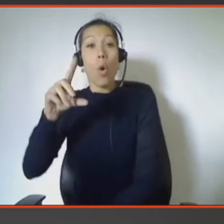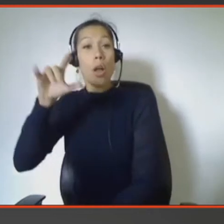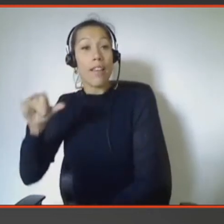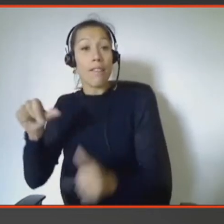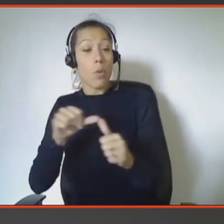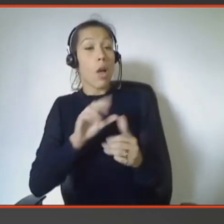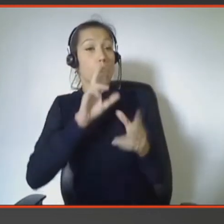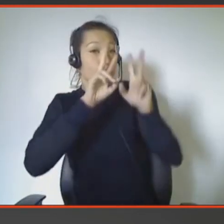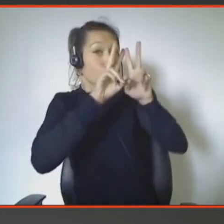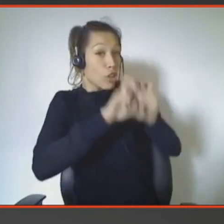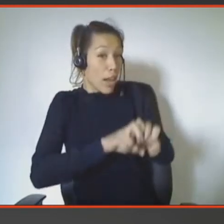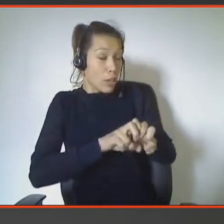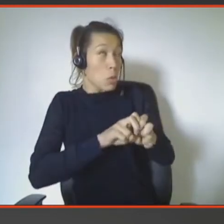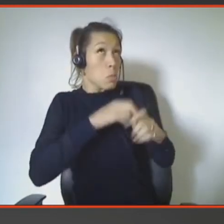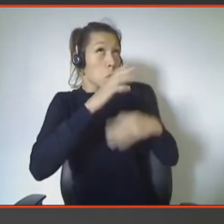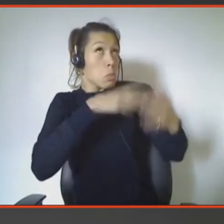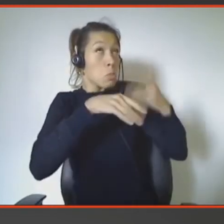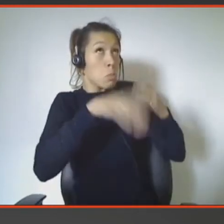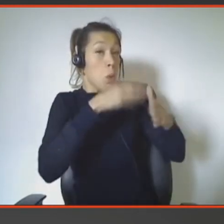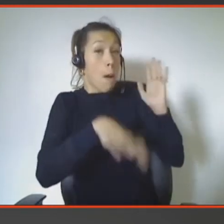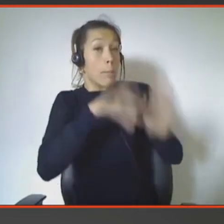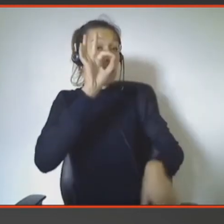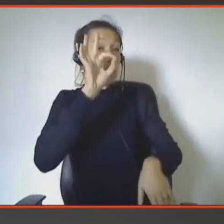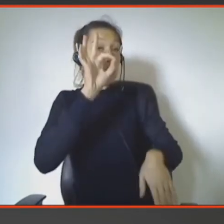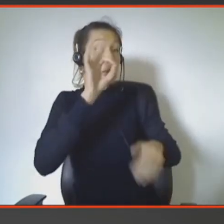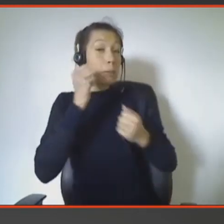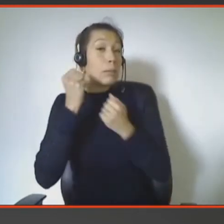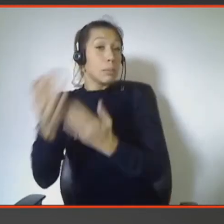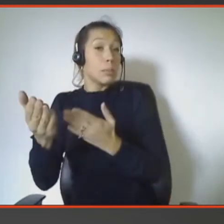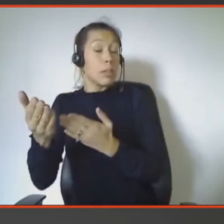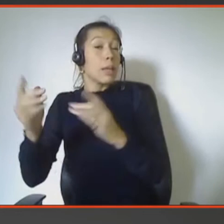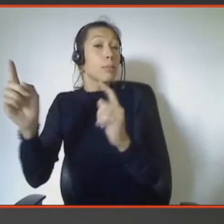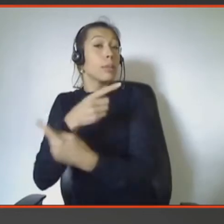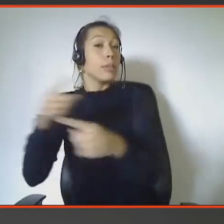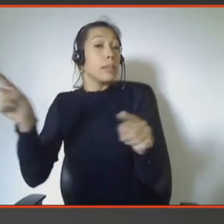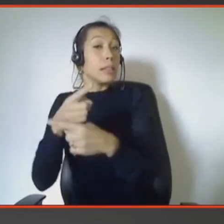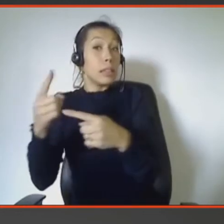c'est comme ça. Il a le petit disque qui tourne à n'importe quel moment de la journée ou de la nuit.